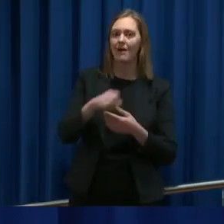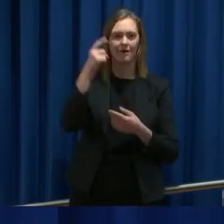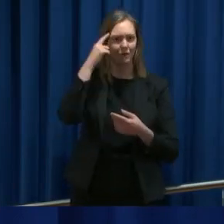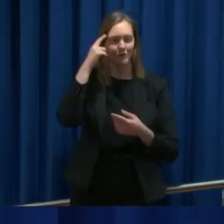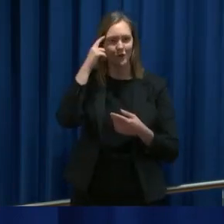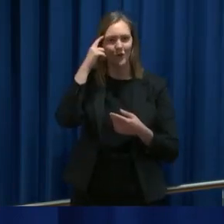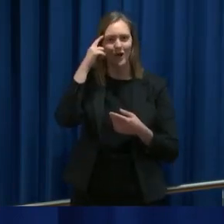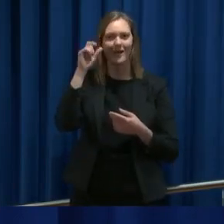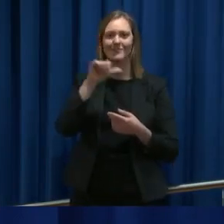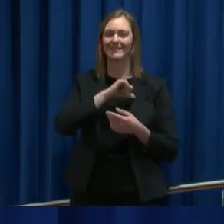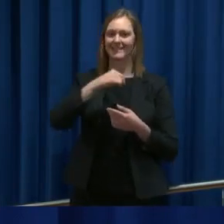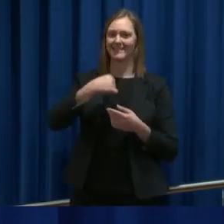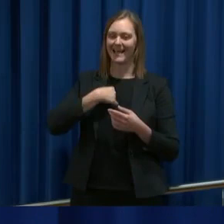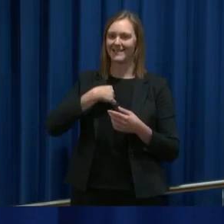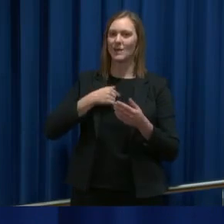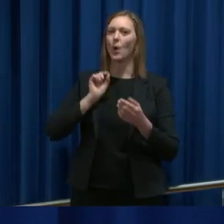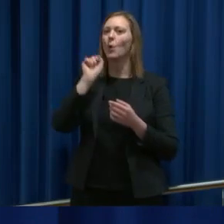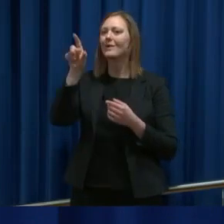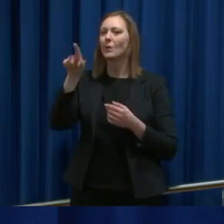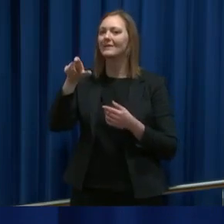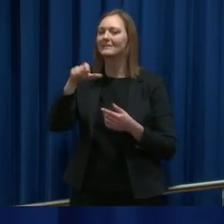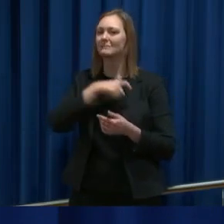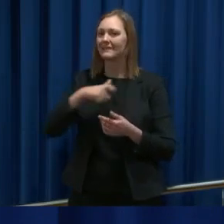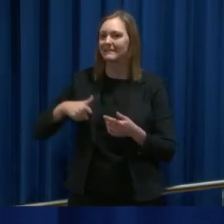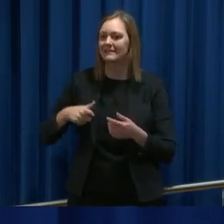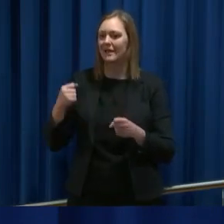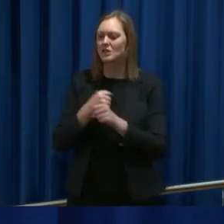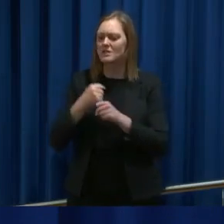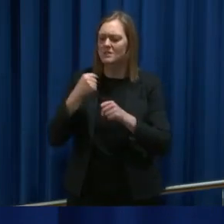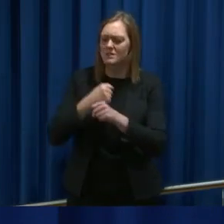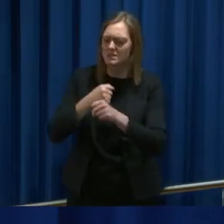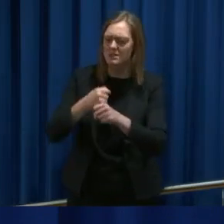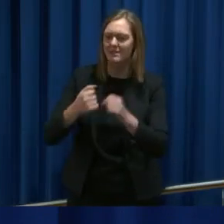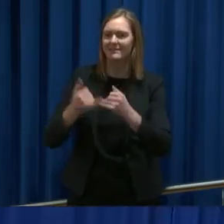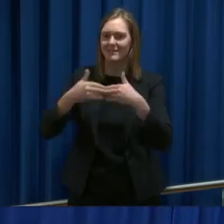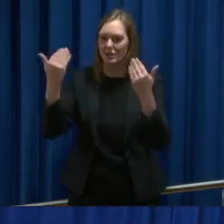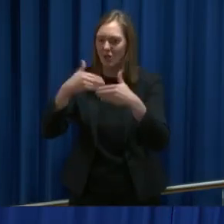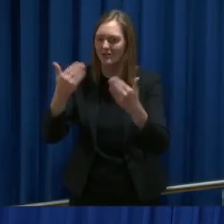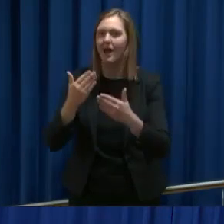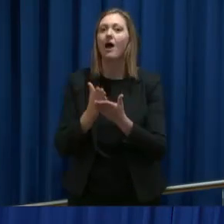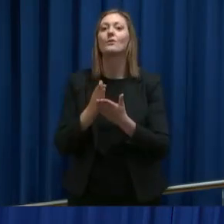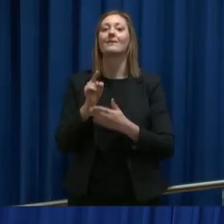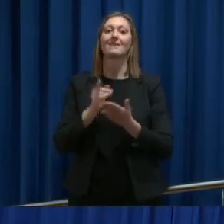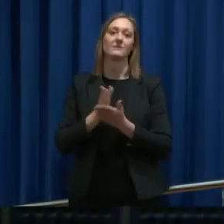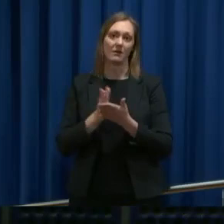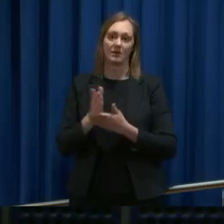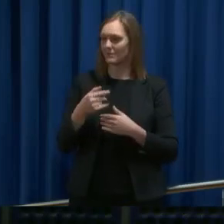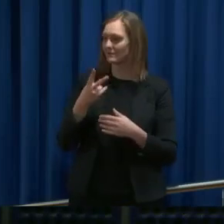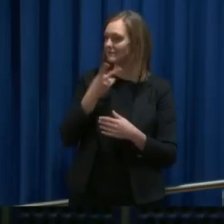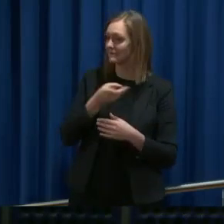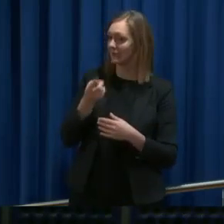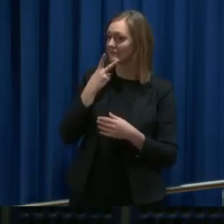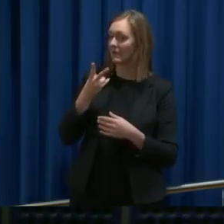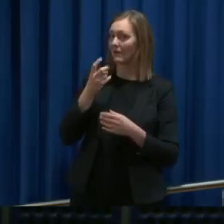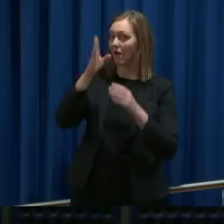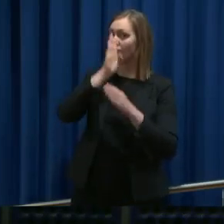det noe jeg og utenriksministeren har jobbet med de siste døgnene, så er det disse spørsmålene her. Men ser dere alvorlig på den situasjonen som har vært? Ja,